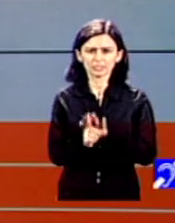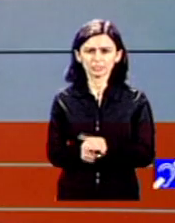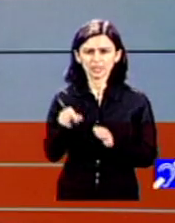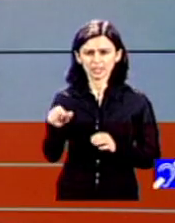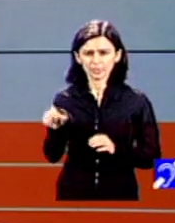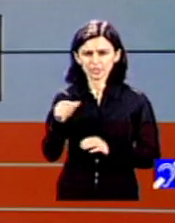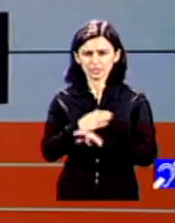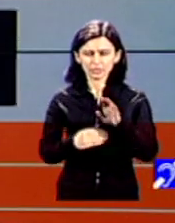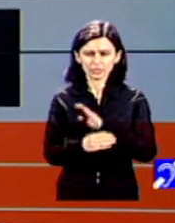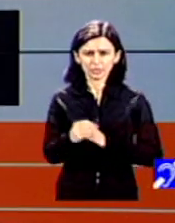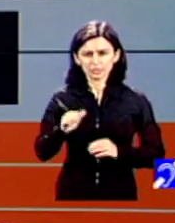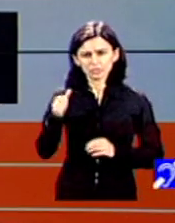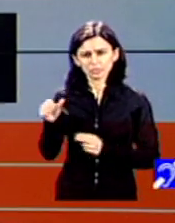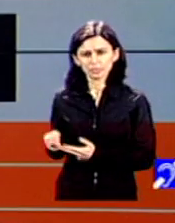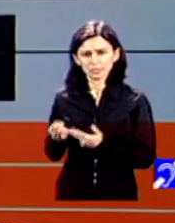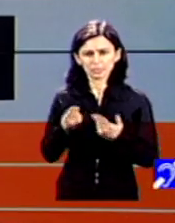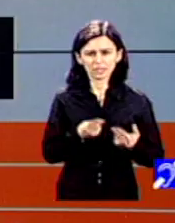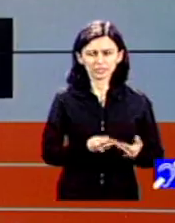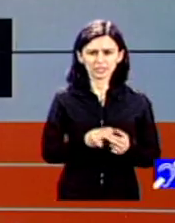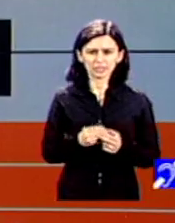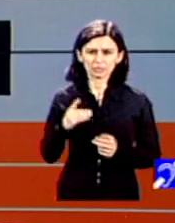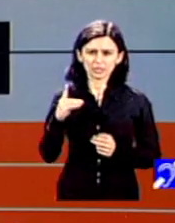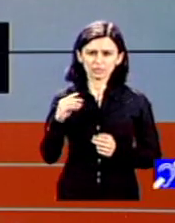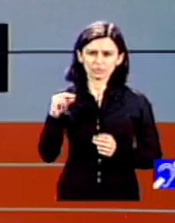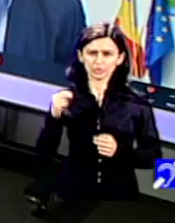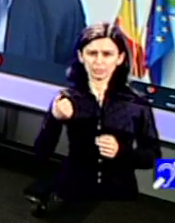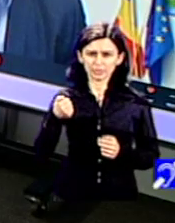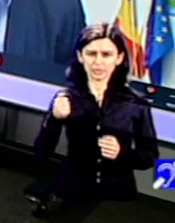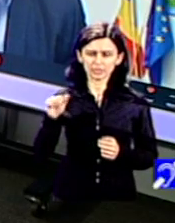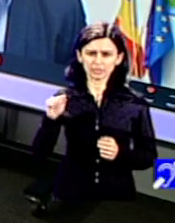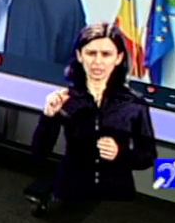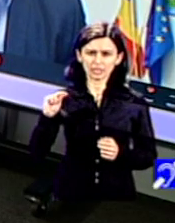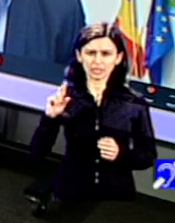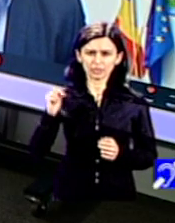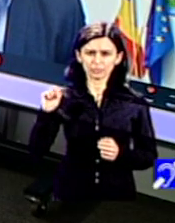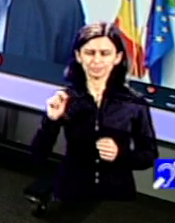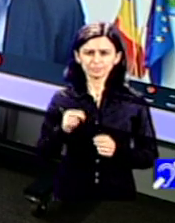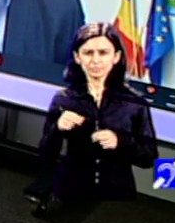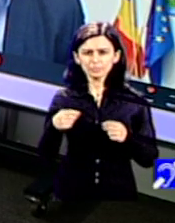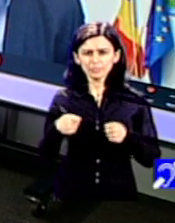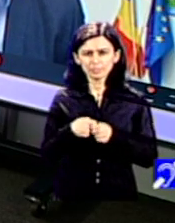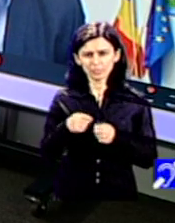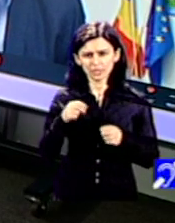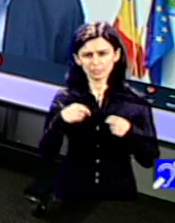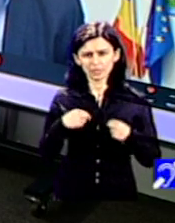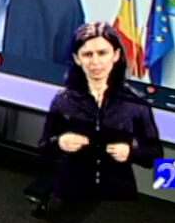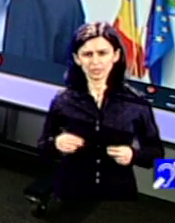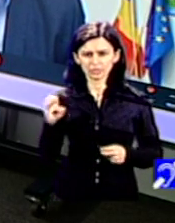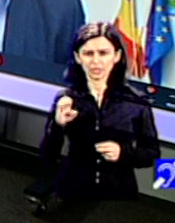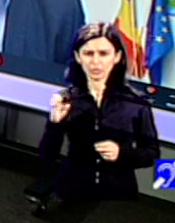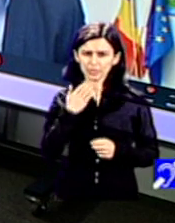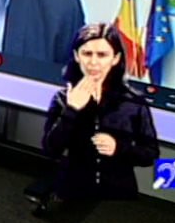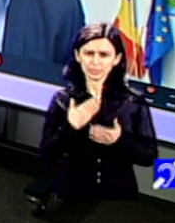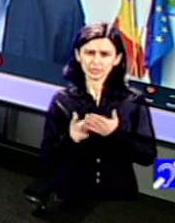primul meu invitat de astăzi este vorba despre domnul Dragoș Păslaru, membru al Parlamentului European. Vă mulțumesc foarte mult pentru că sunteți